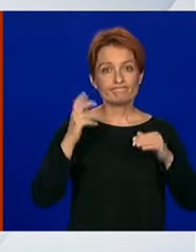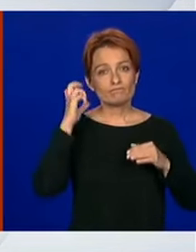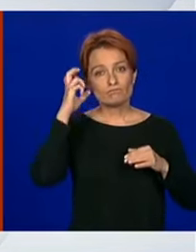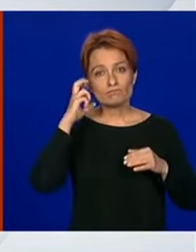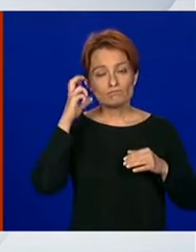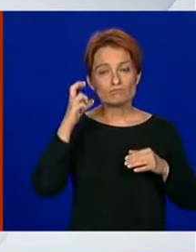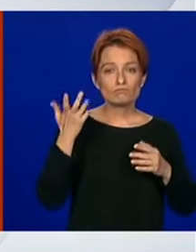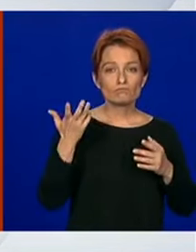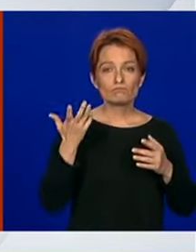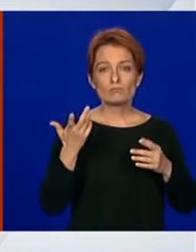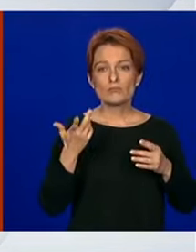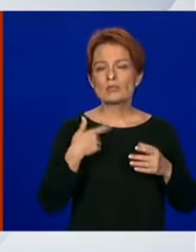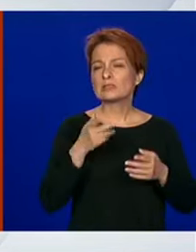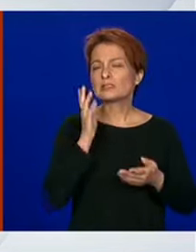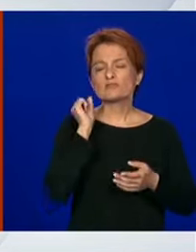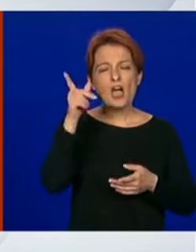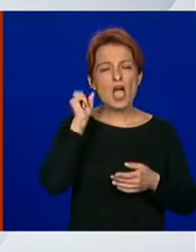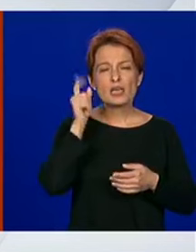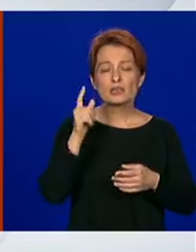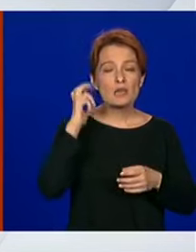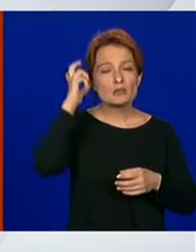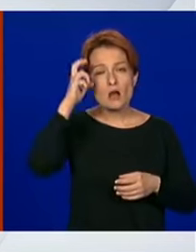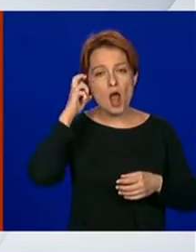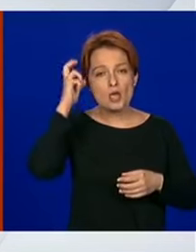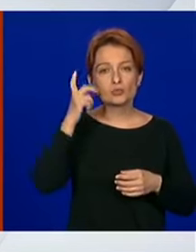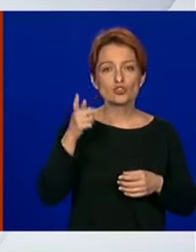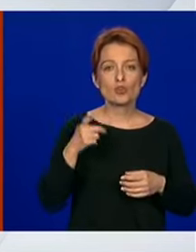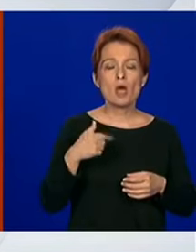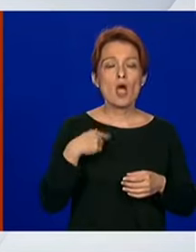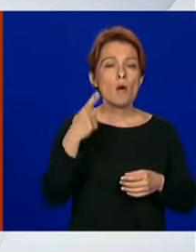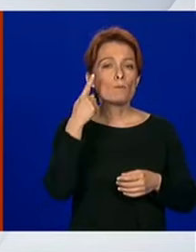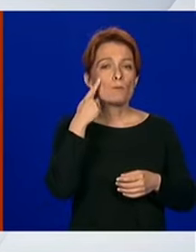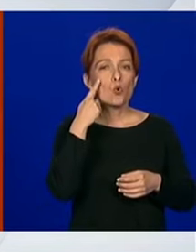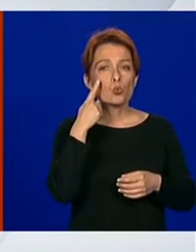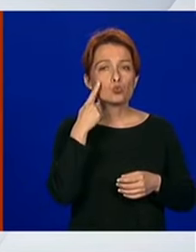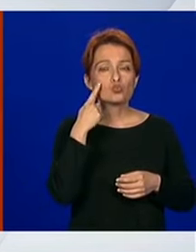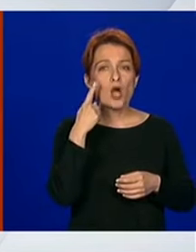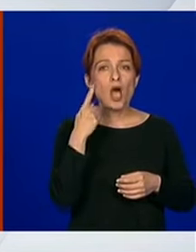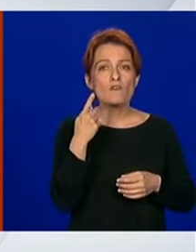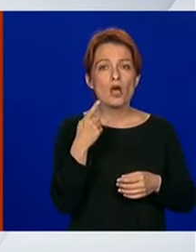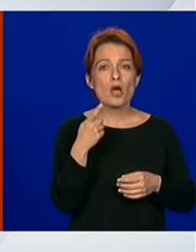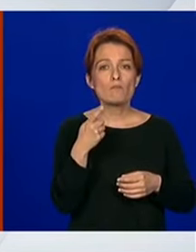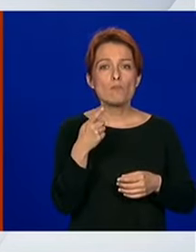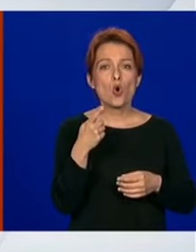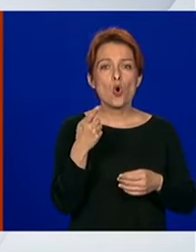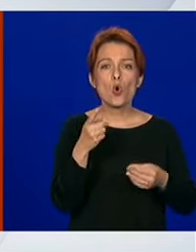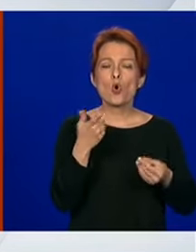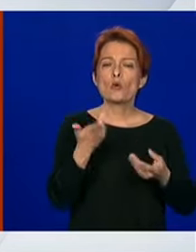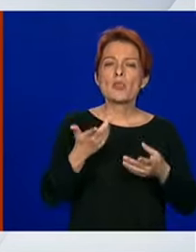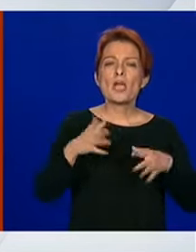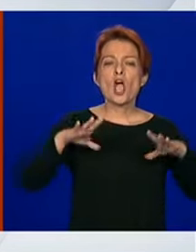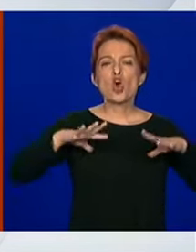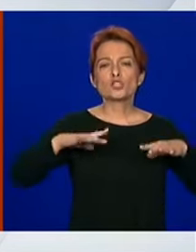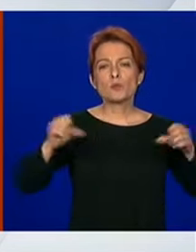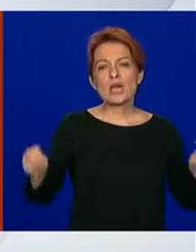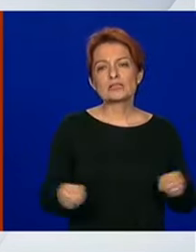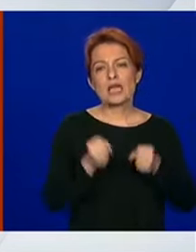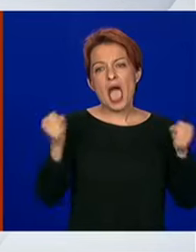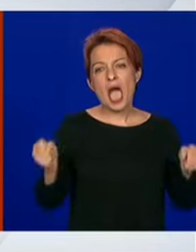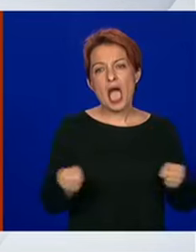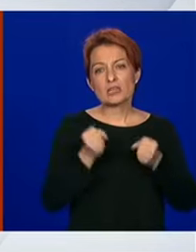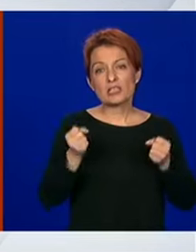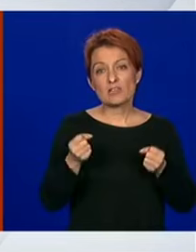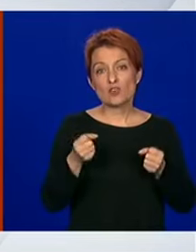balansiramo svaki dan jer nastavimo popuštati određene gospodarske aktivnosti i